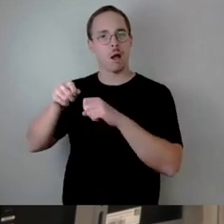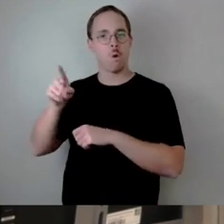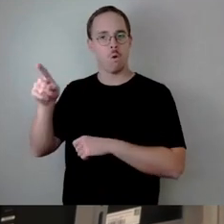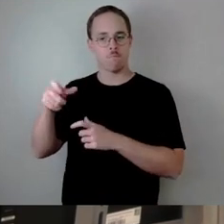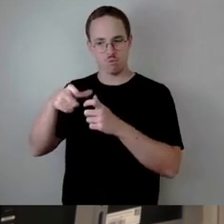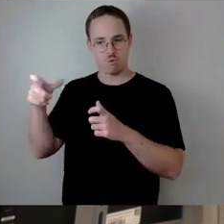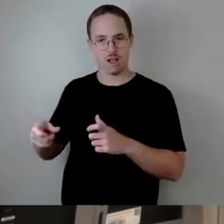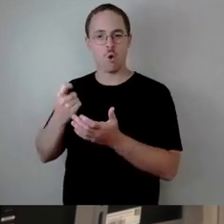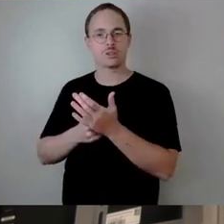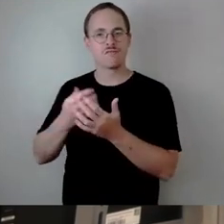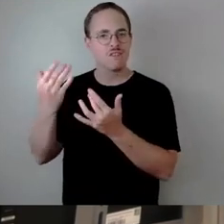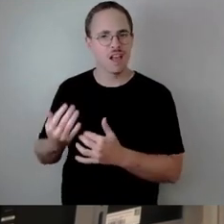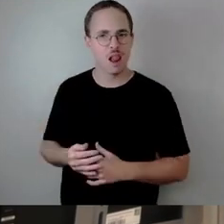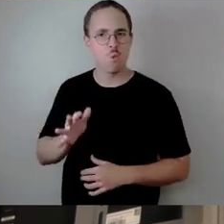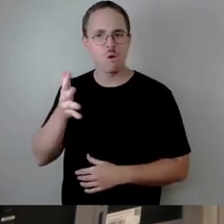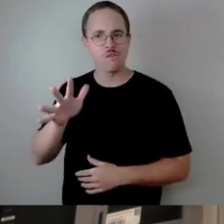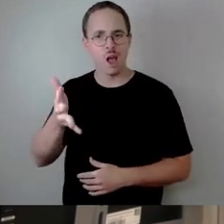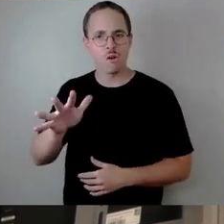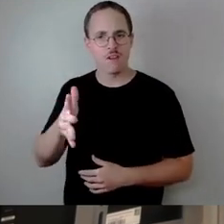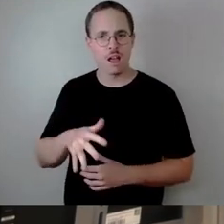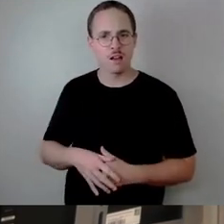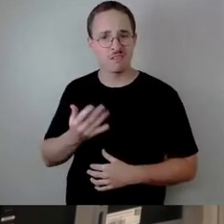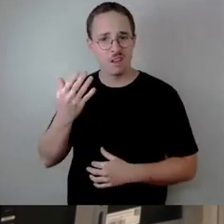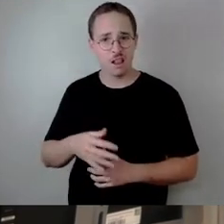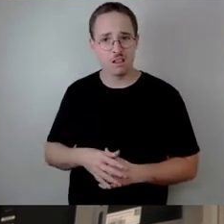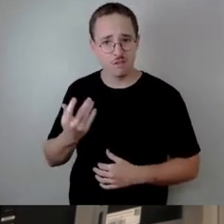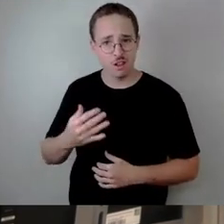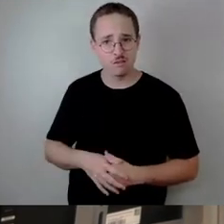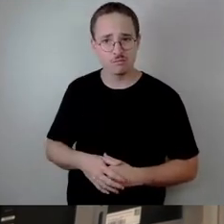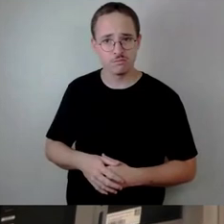Ne, hat sie nicht gesagt. Es ist ja noch nicht mal, na wie viel ist es denn?